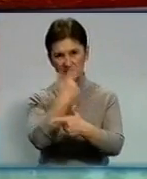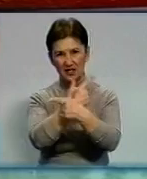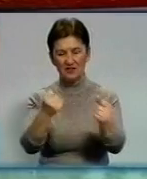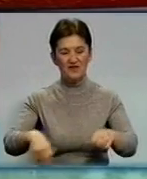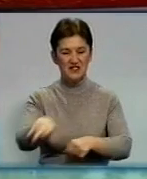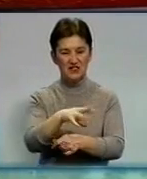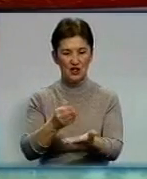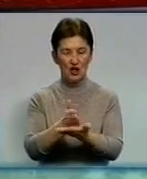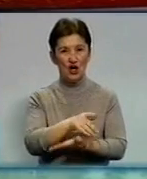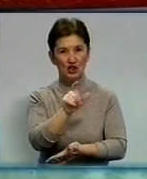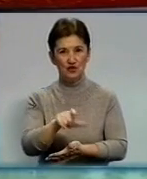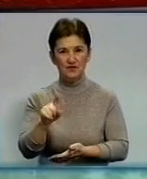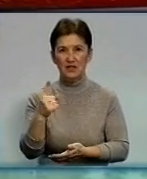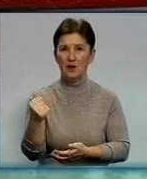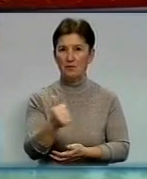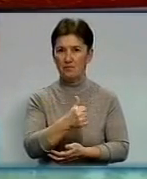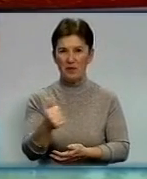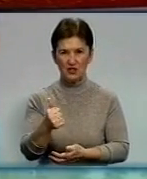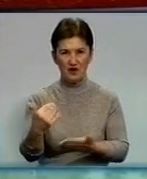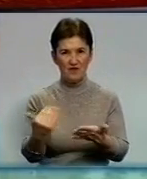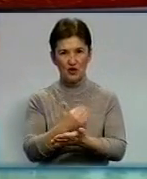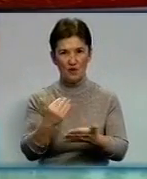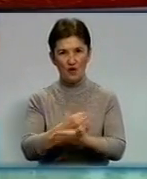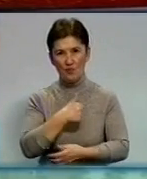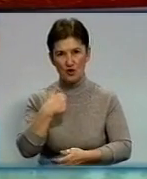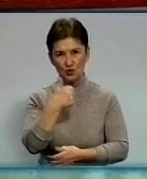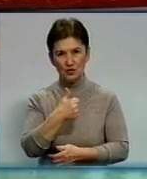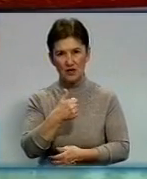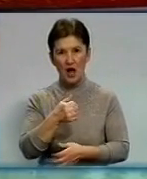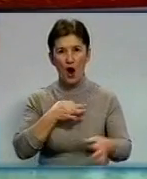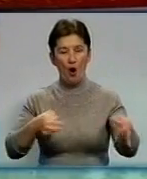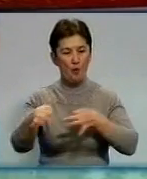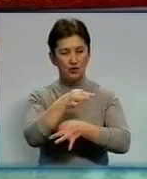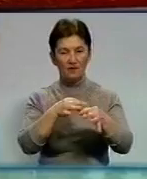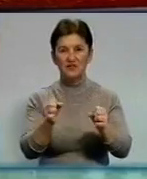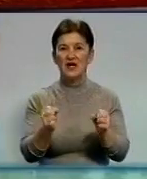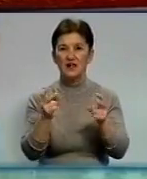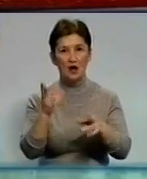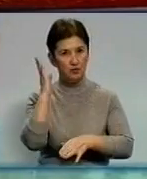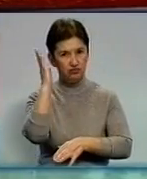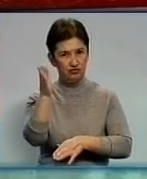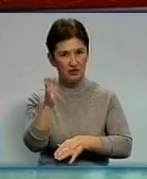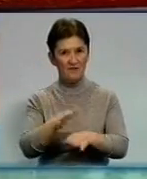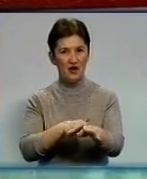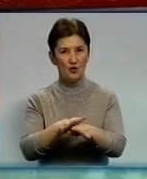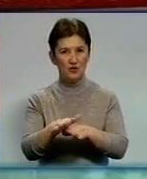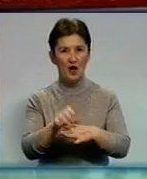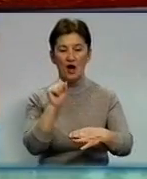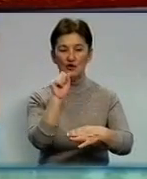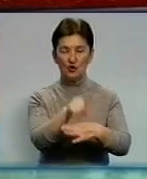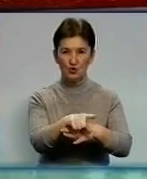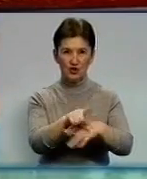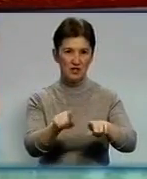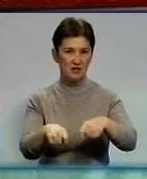чиновників. Сьогодні на першій у новому році апаратній нараді в облдержадміністрації посадовці обговорювали, як будуть виконувати доручення поставлення главою